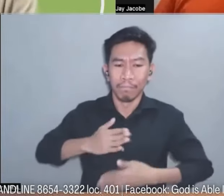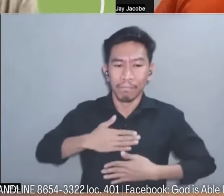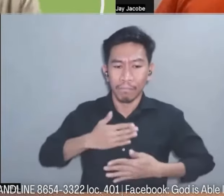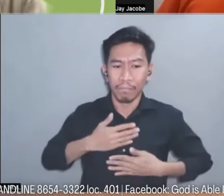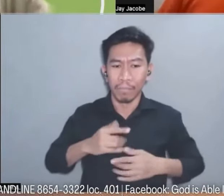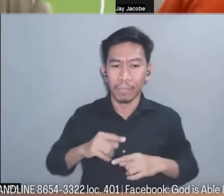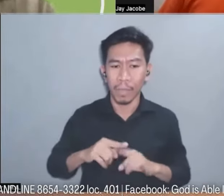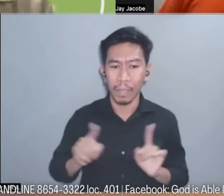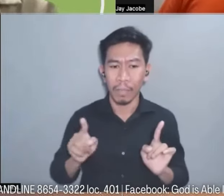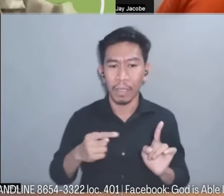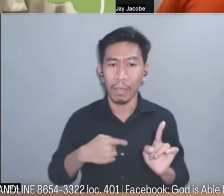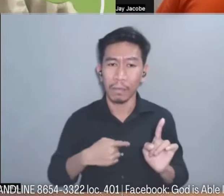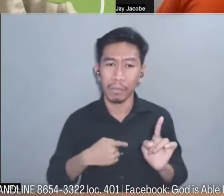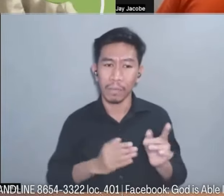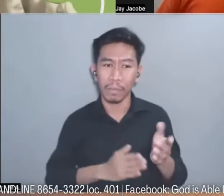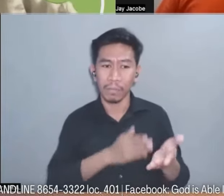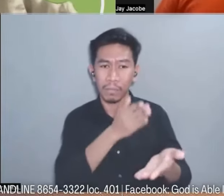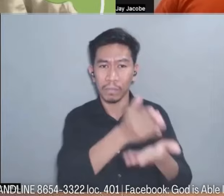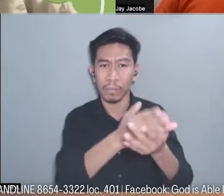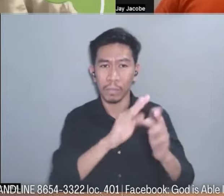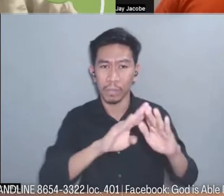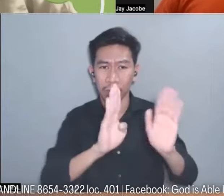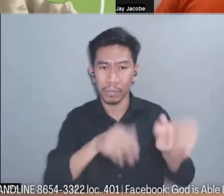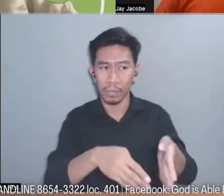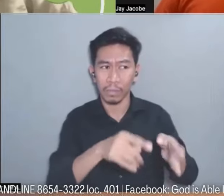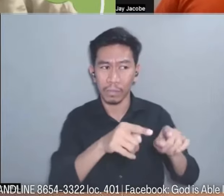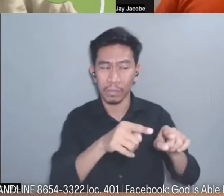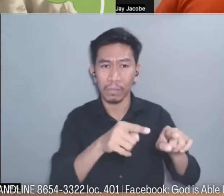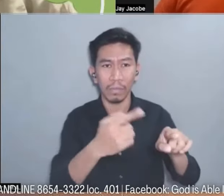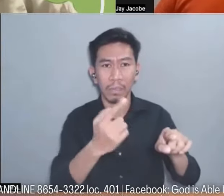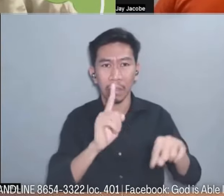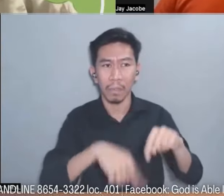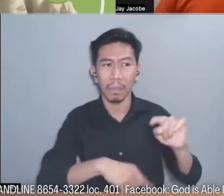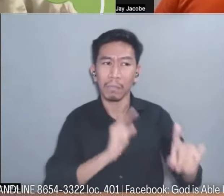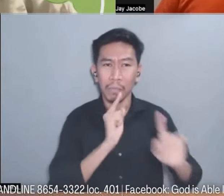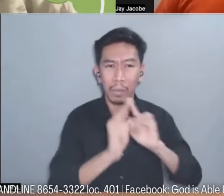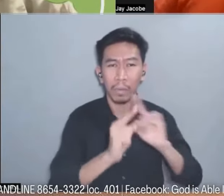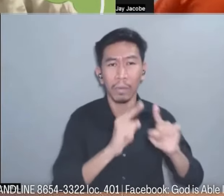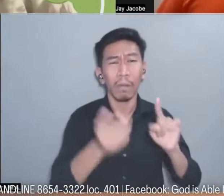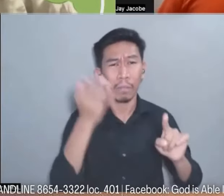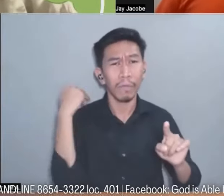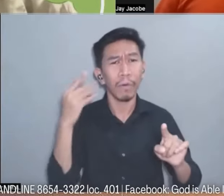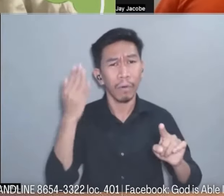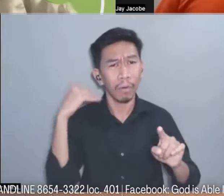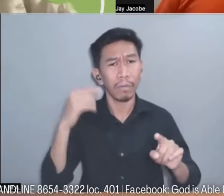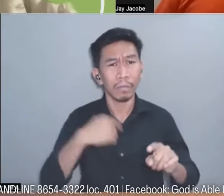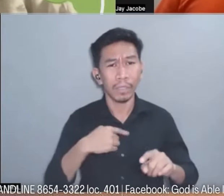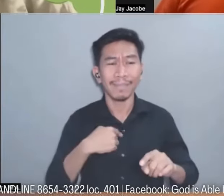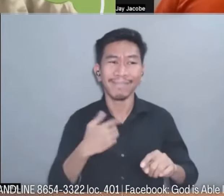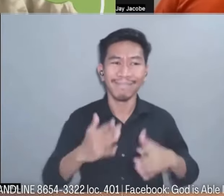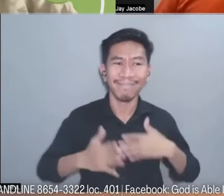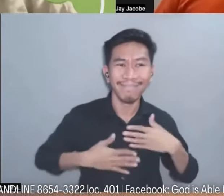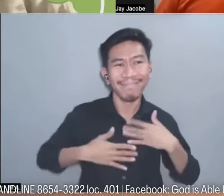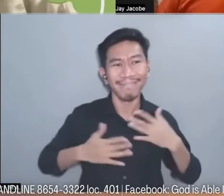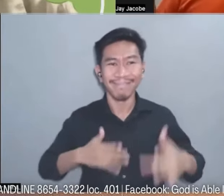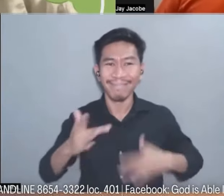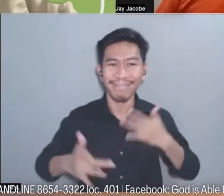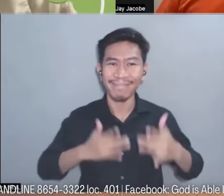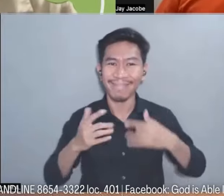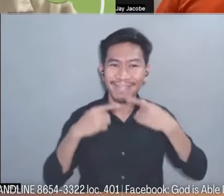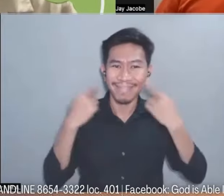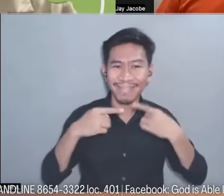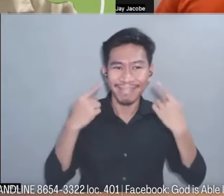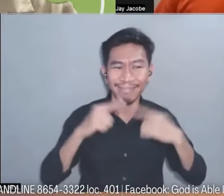magkapatid hindi po nila akong makuusap dati kasi ang saya-saya ako jolly ako palatawa pero yung time nandun ako wala hindi mo